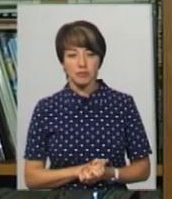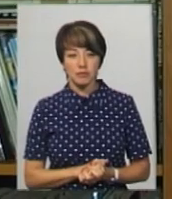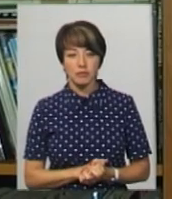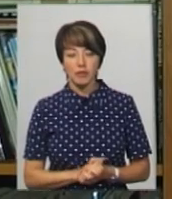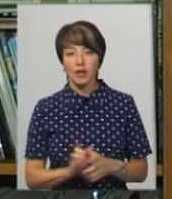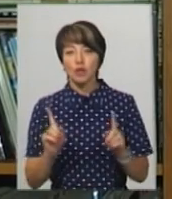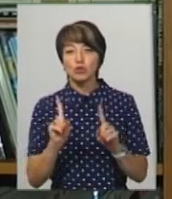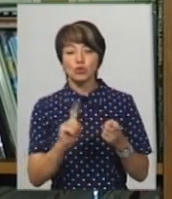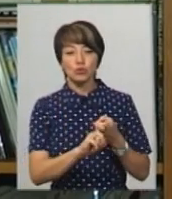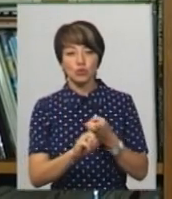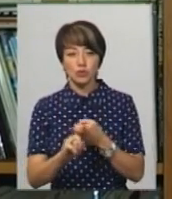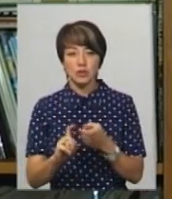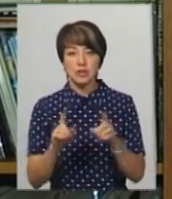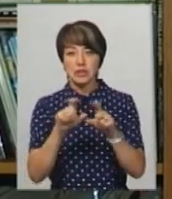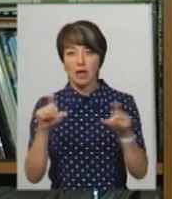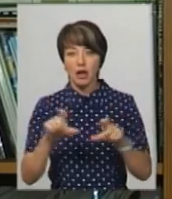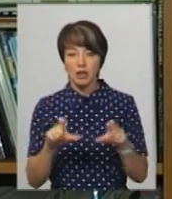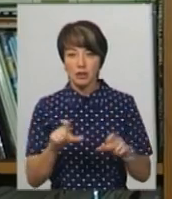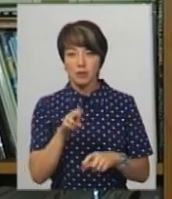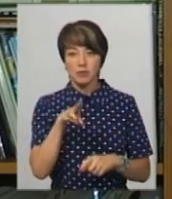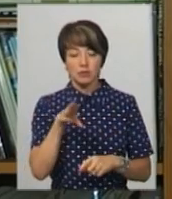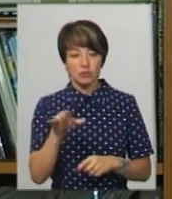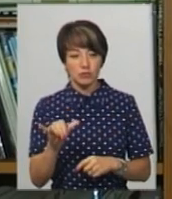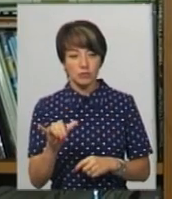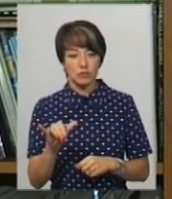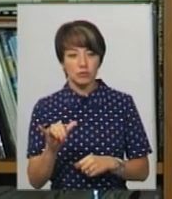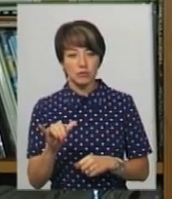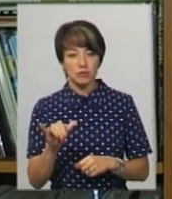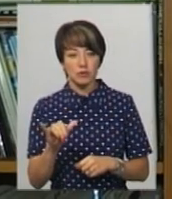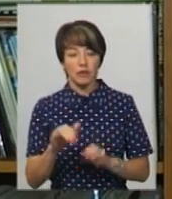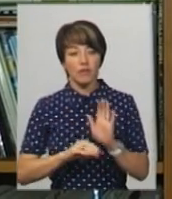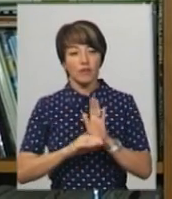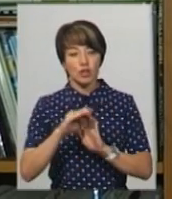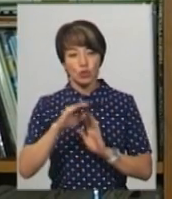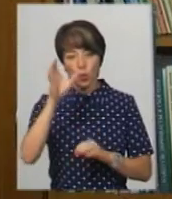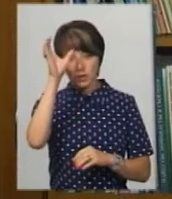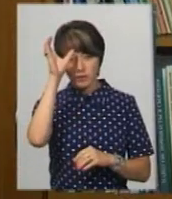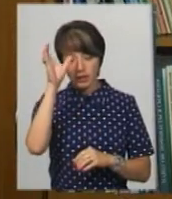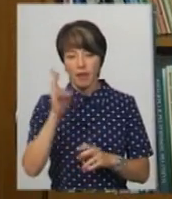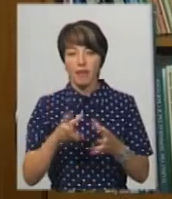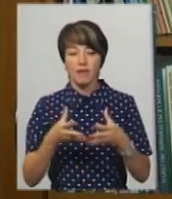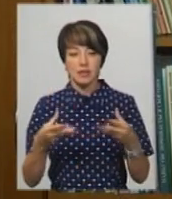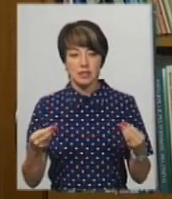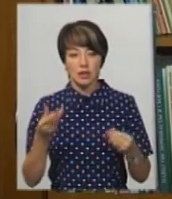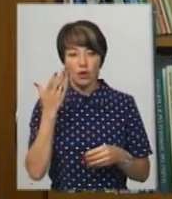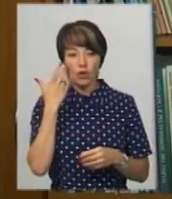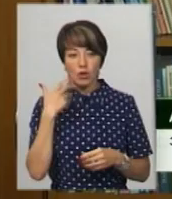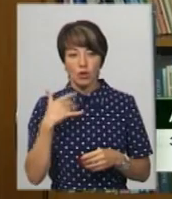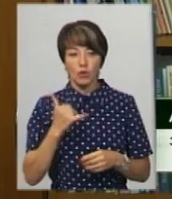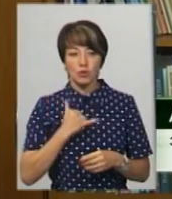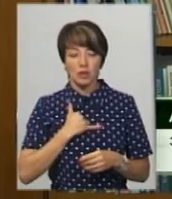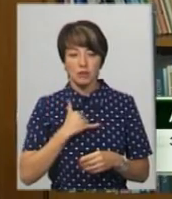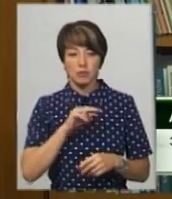Що стосується закладів професійно-технічної і вищої освіти. Навесні, коли у нас